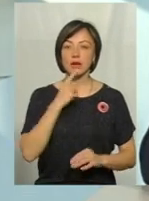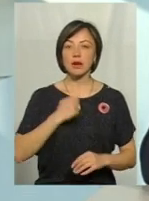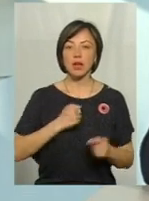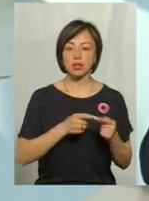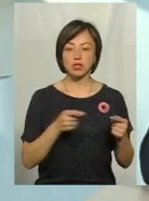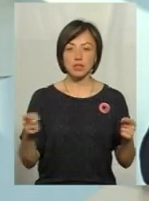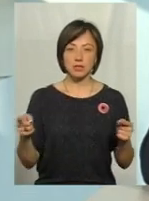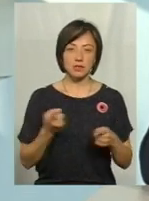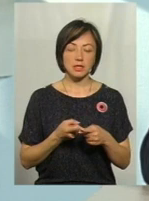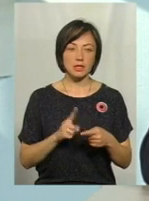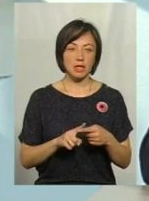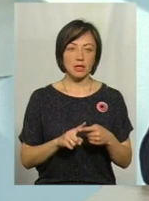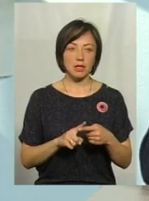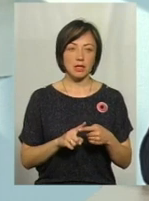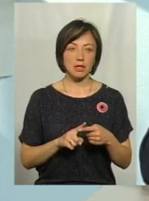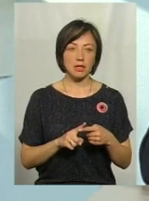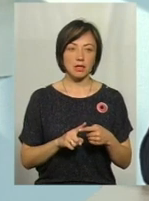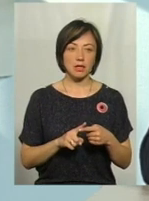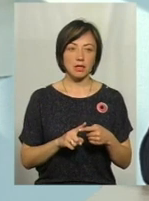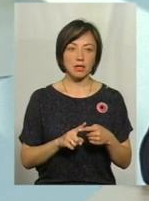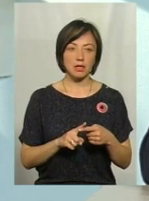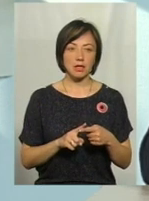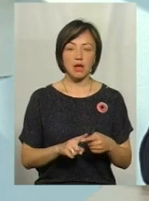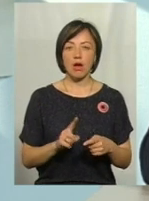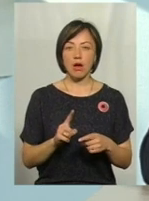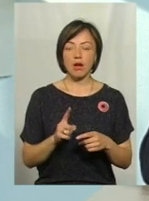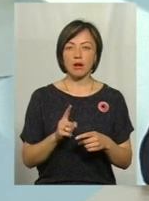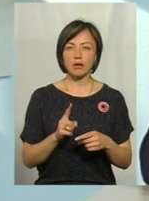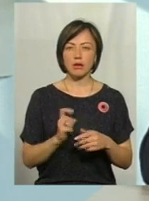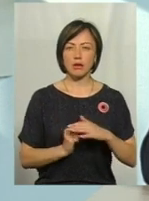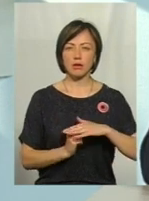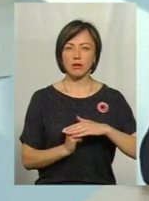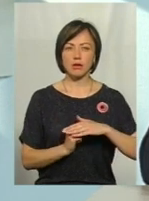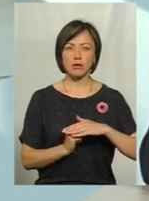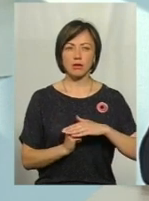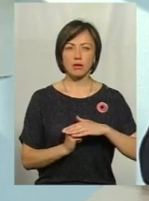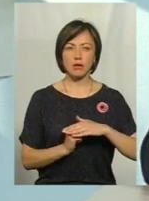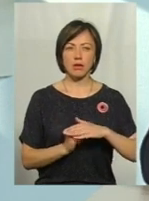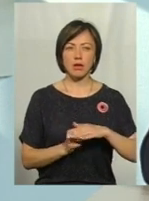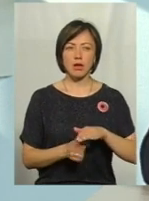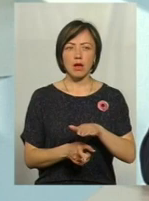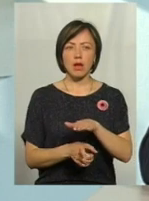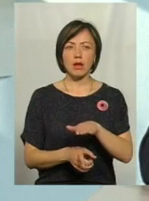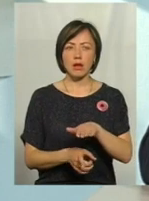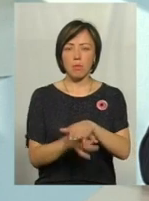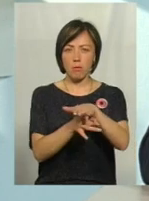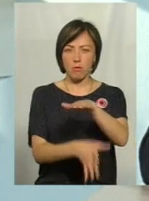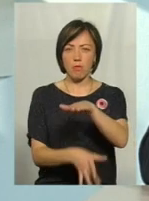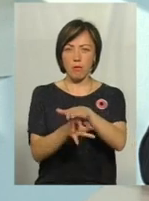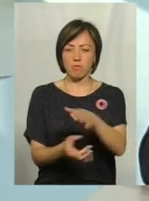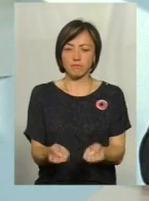часів, це балковий утримувач БД-3ОСК, який використовується для скидання вантажів, мається на вазі бомб